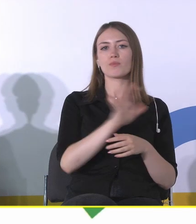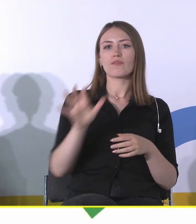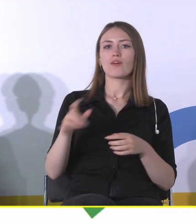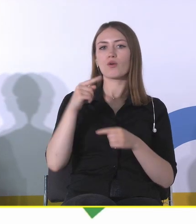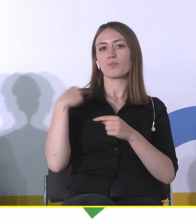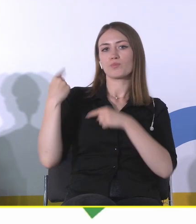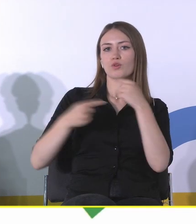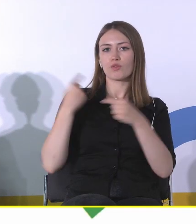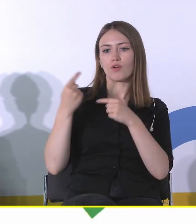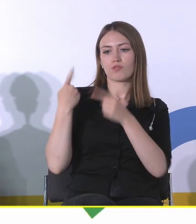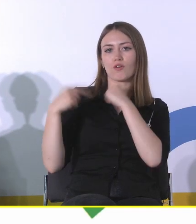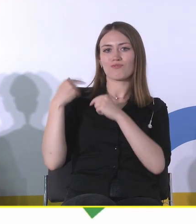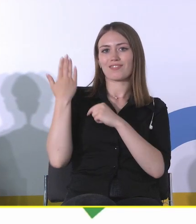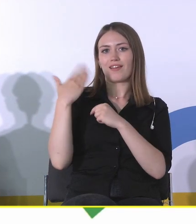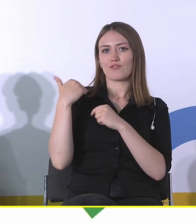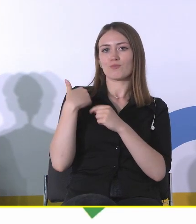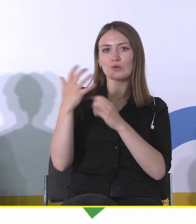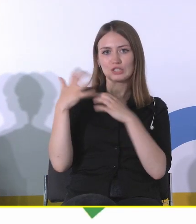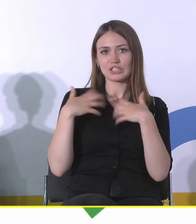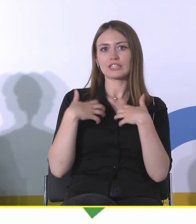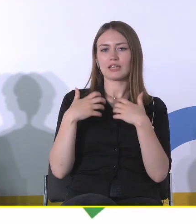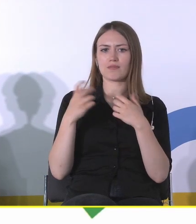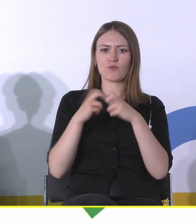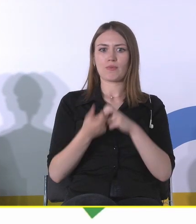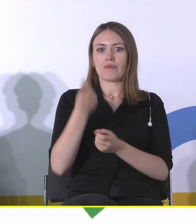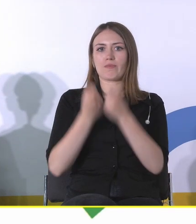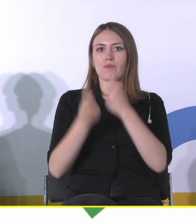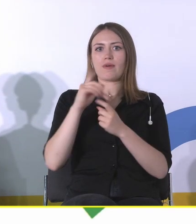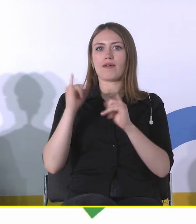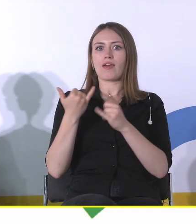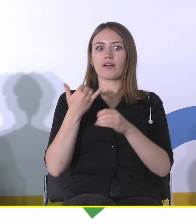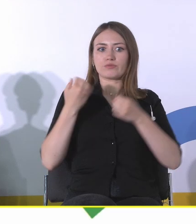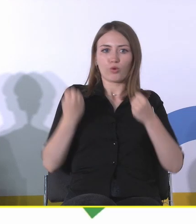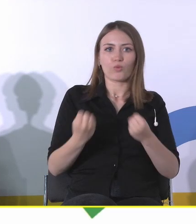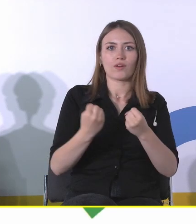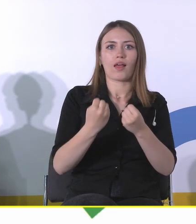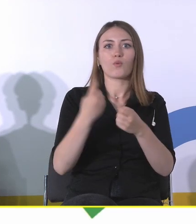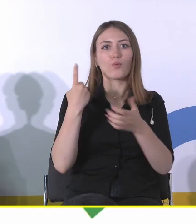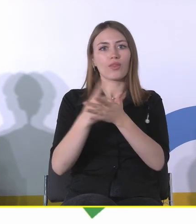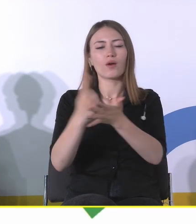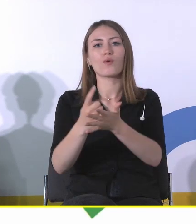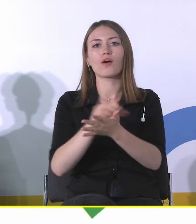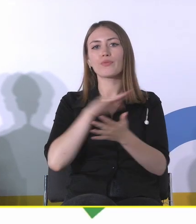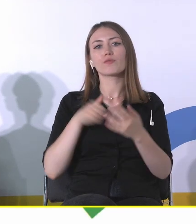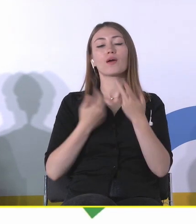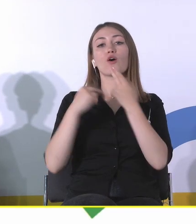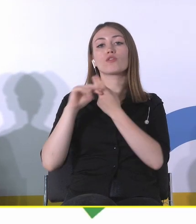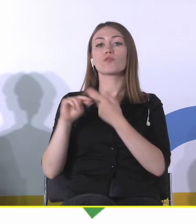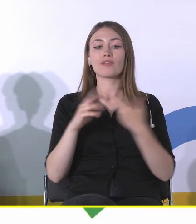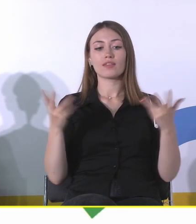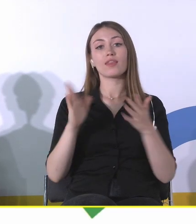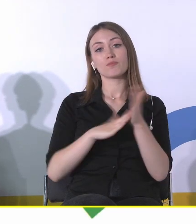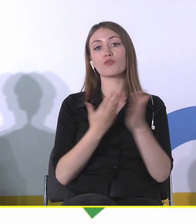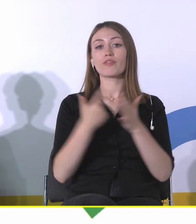trudnymi wyzwaniami, nagle się okazuje, że my bardzo wiele odpowiedzi znajdujemy nie w książkach, bo to są często rzeczy, które nie